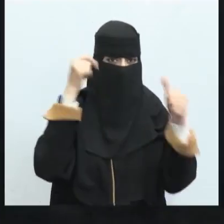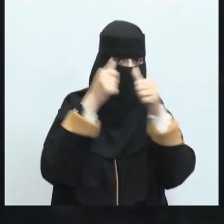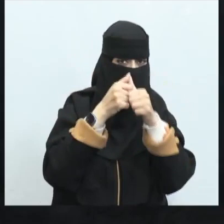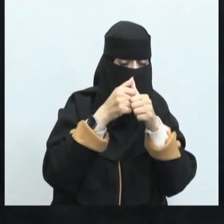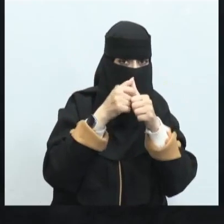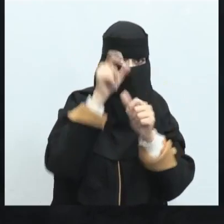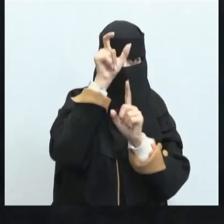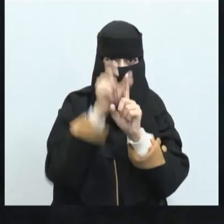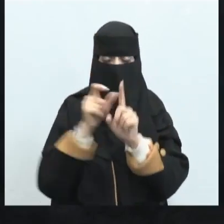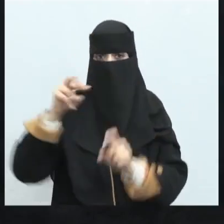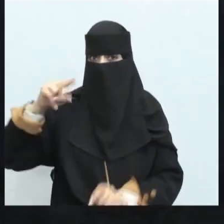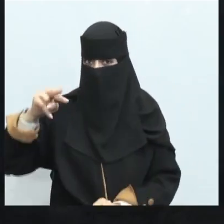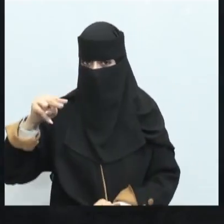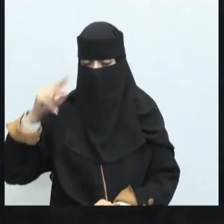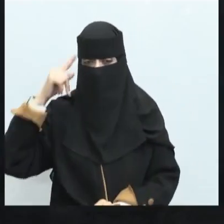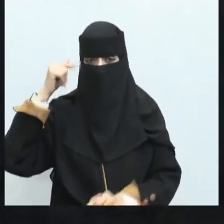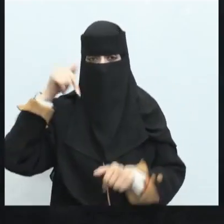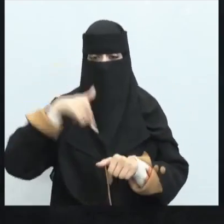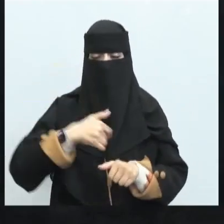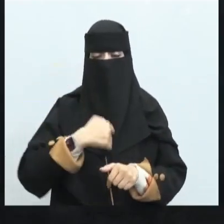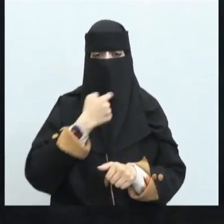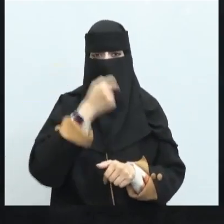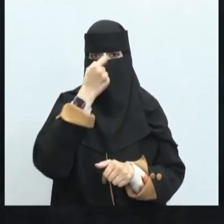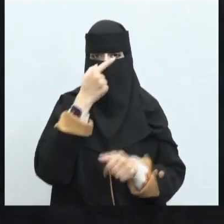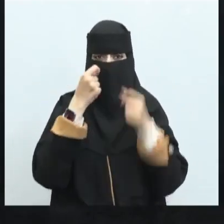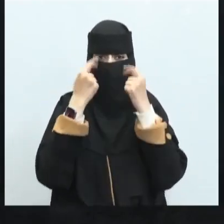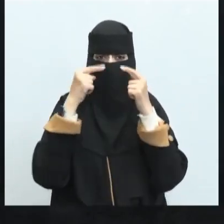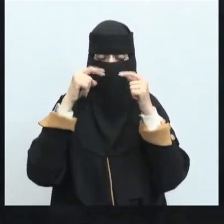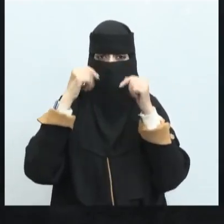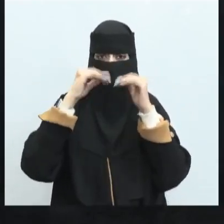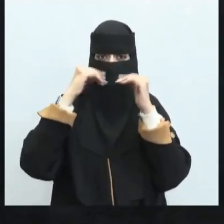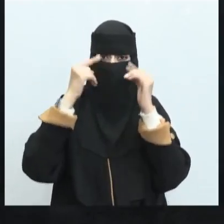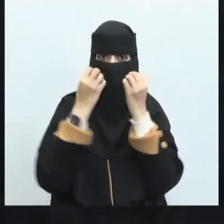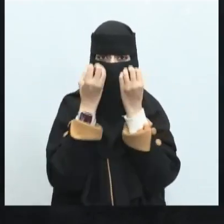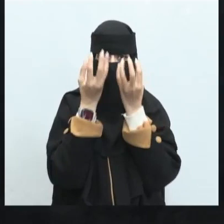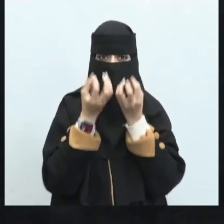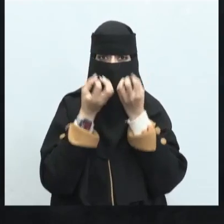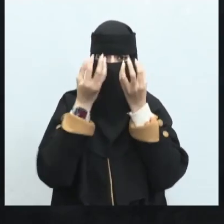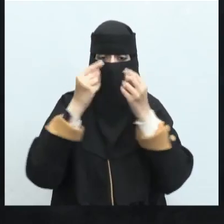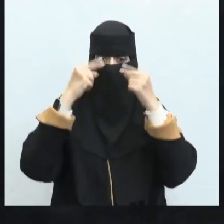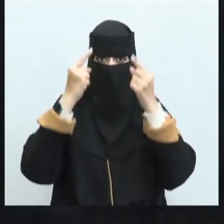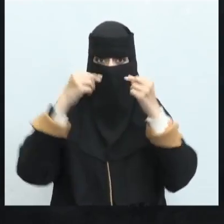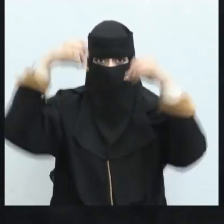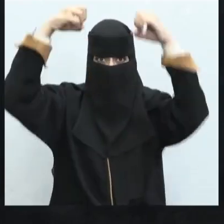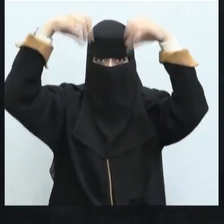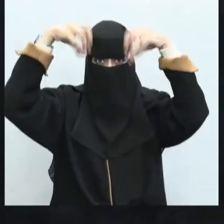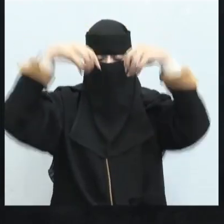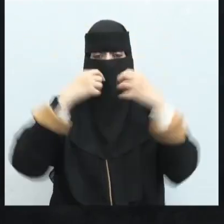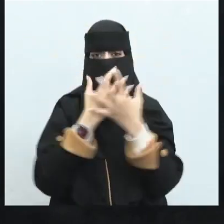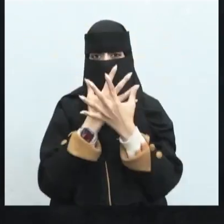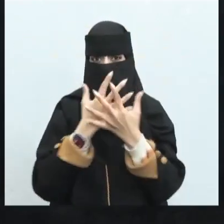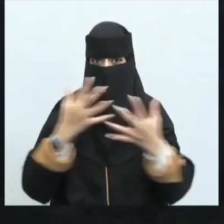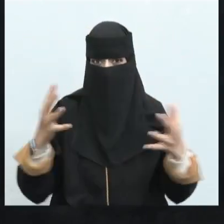خطرت إذا خطر على بالي وعلى ذاكرة فيض هنا شبهت الدموع وسيل الدموع بالمطر الغزير فيض